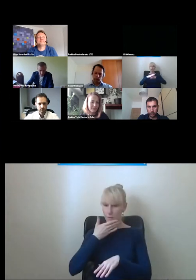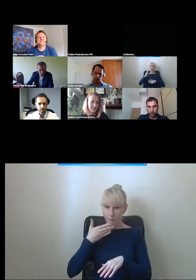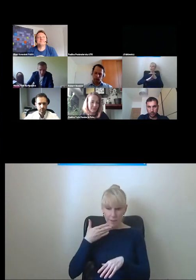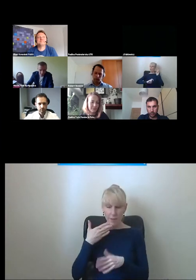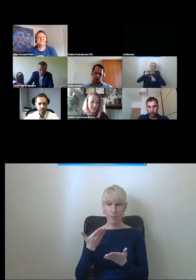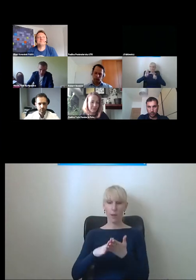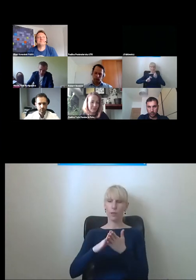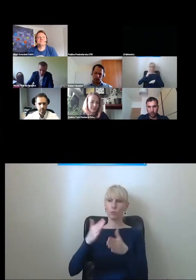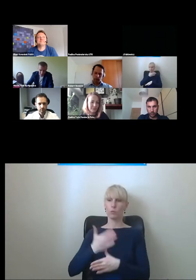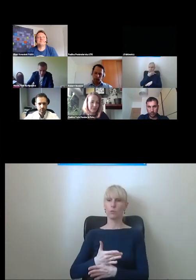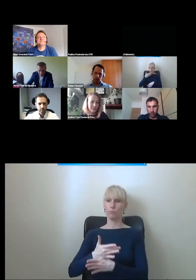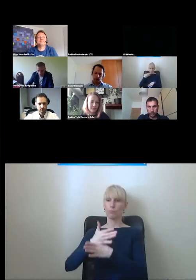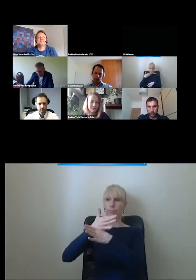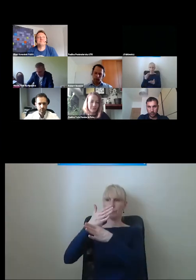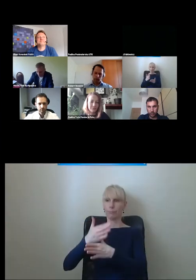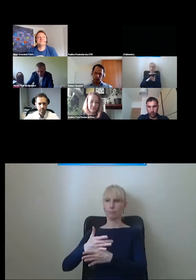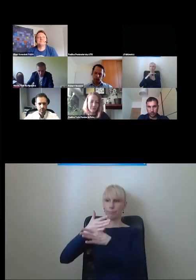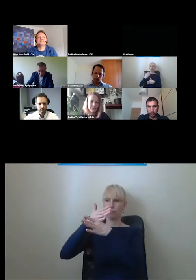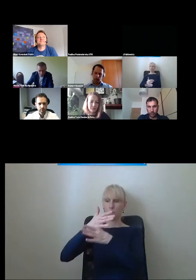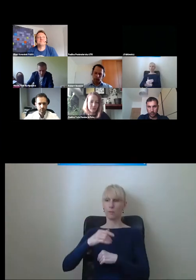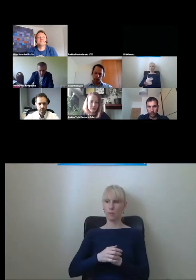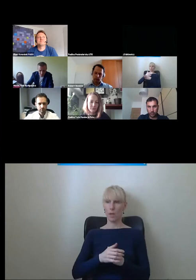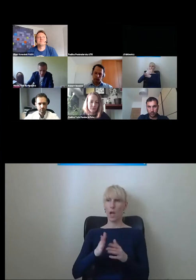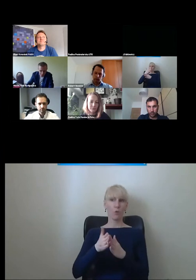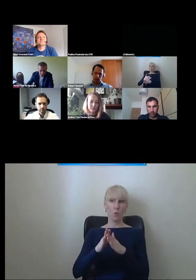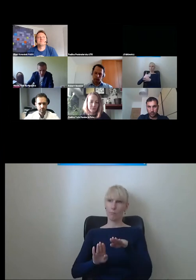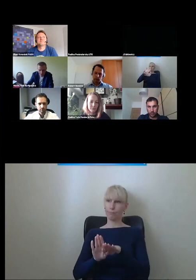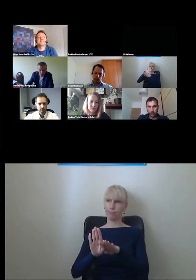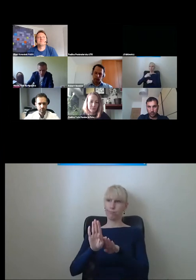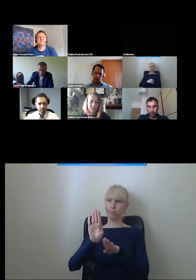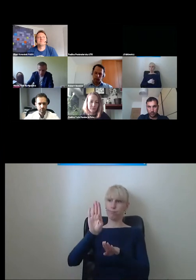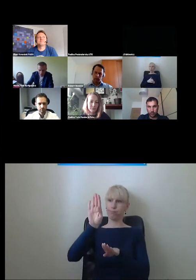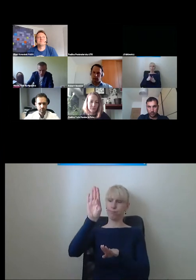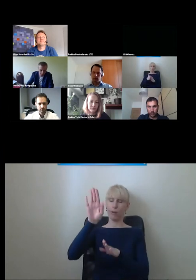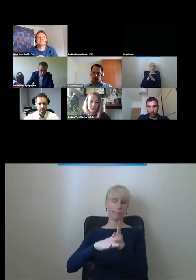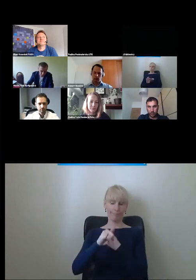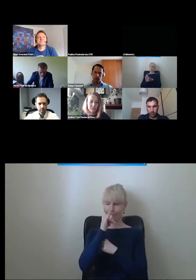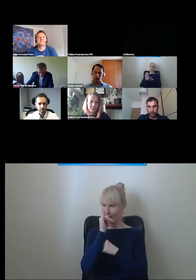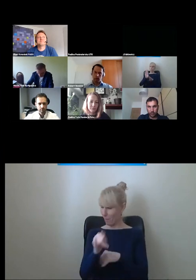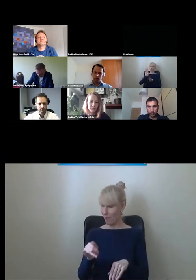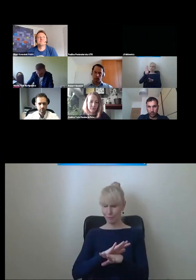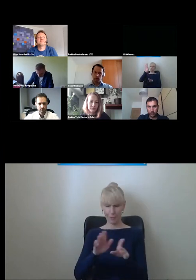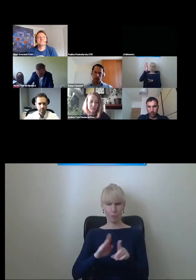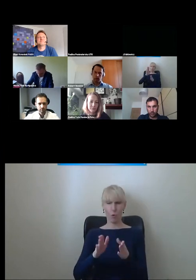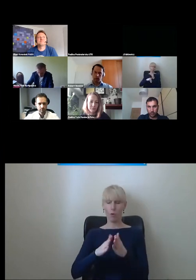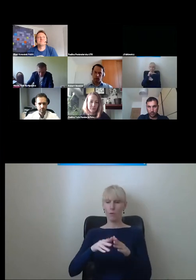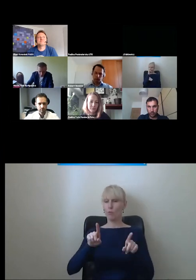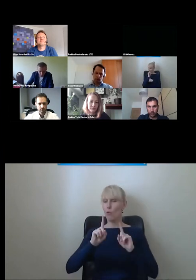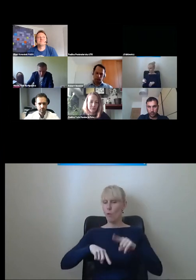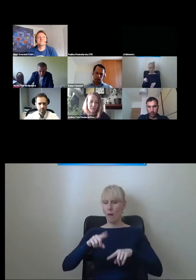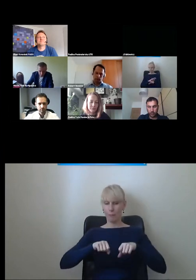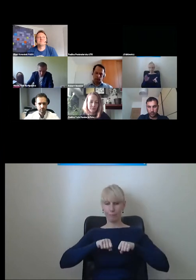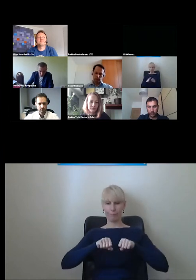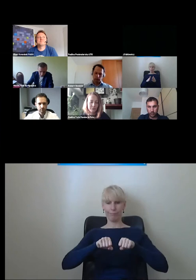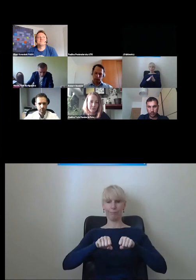żadnych pochylni, no bo te schody są tak strome, że nawet nie ma co mówić o pochylni dla wózka dziecięcego, a co dopiero dla osoby niepełnosprawnej.